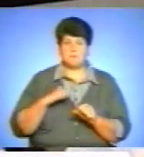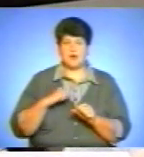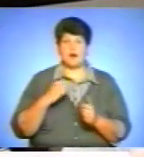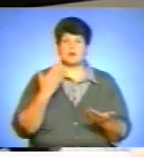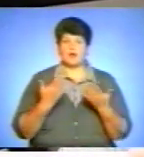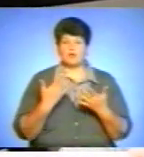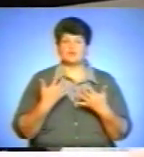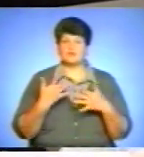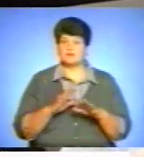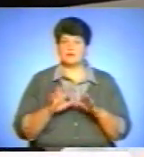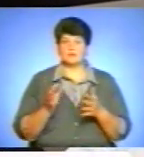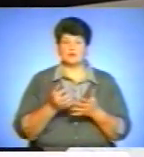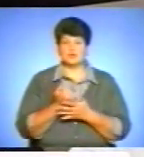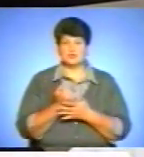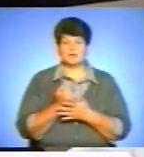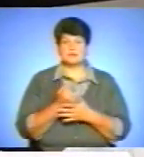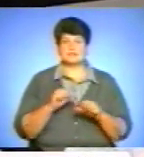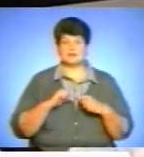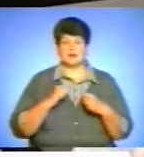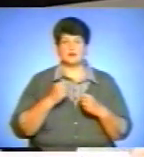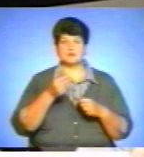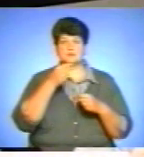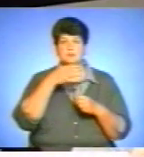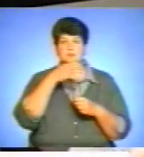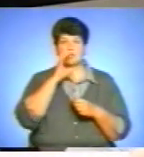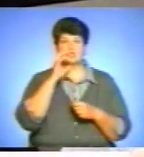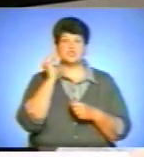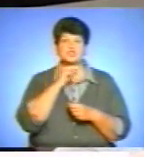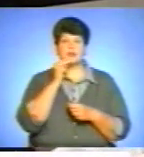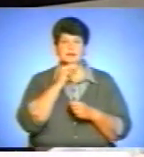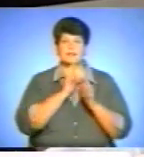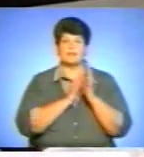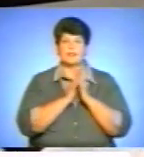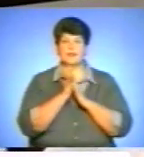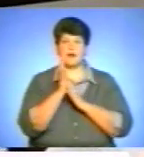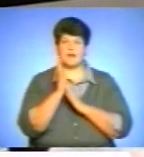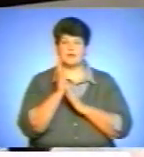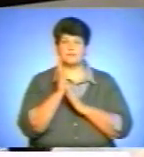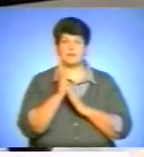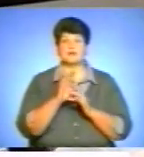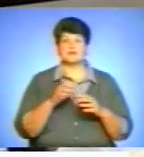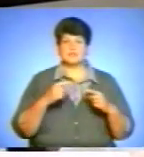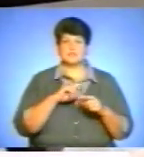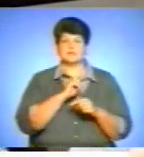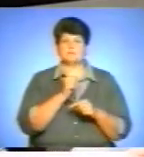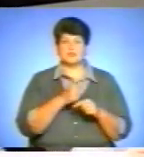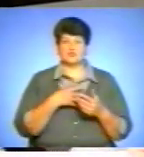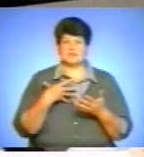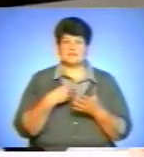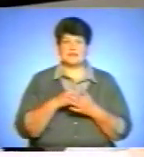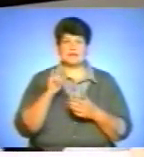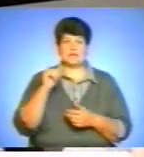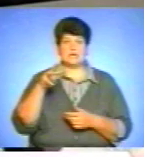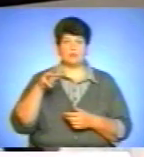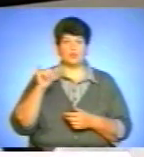вже застрес, лимон їсти, пити, чаї, такі на травах. Тобто зміцнювати якось свій імунітет